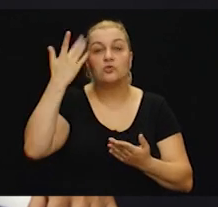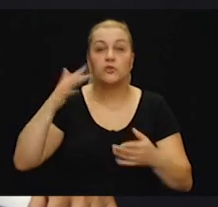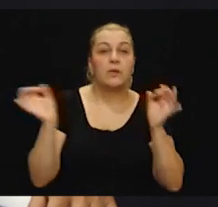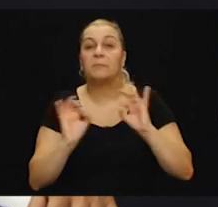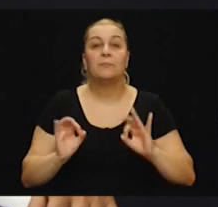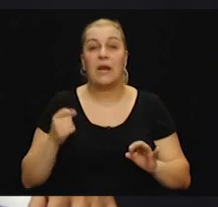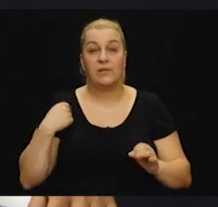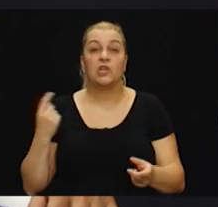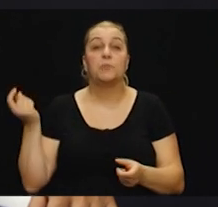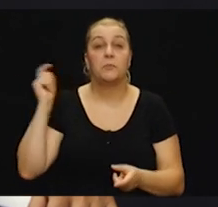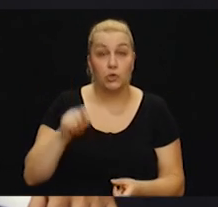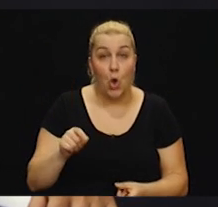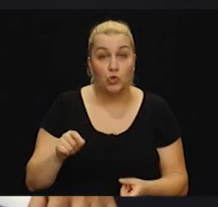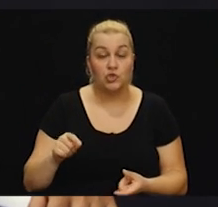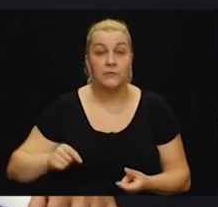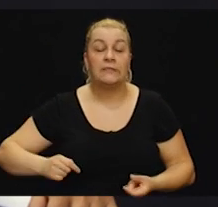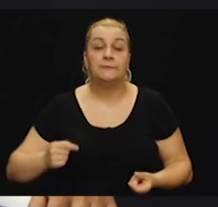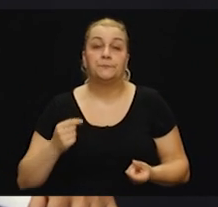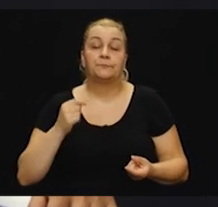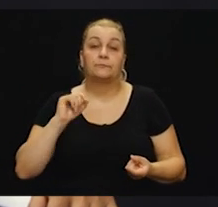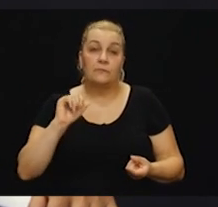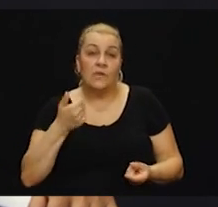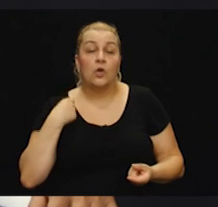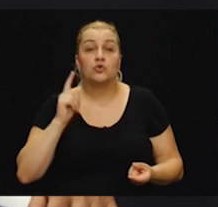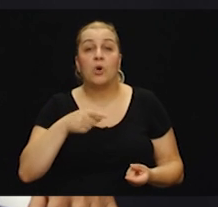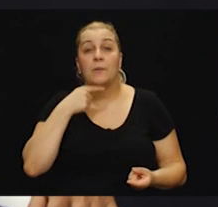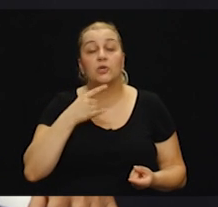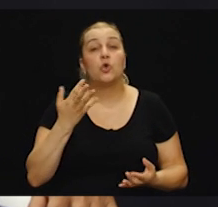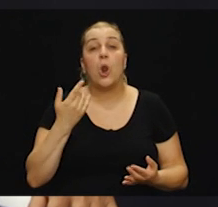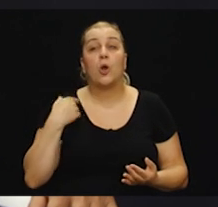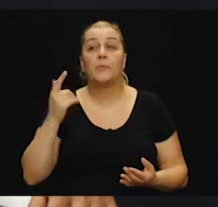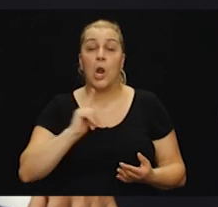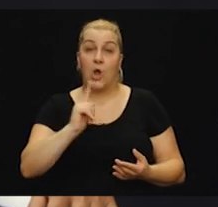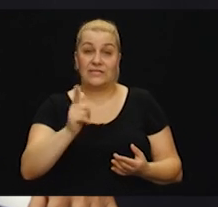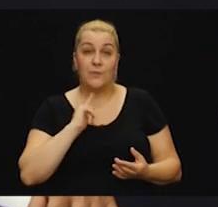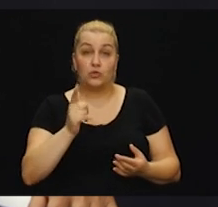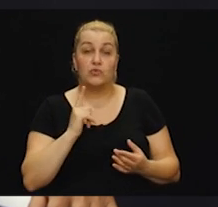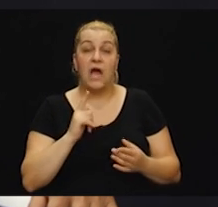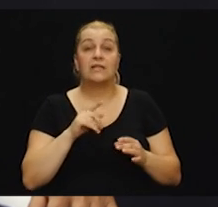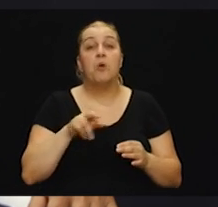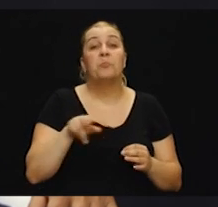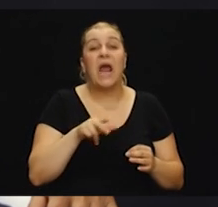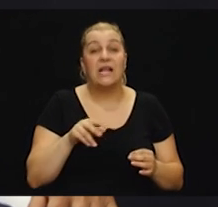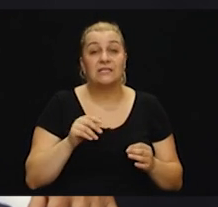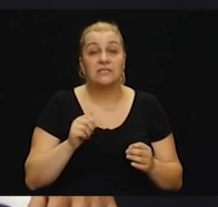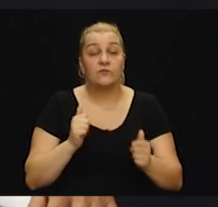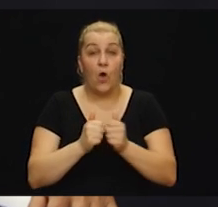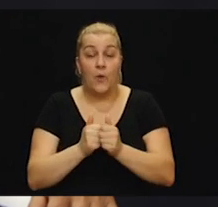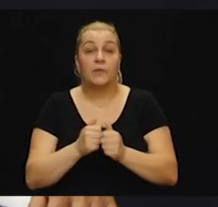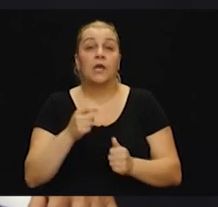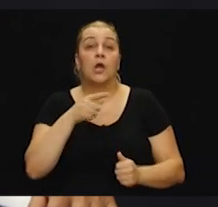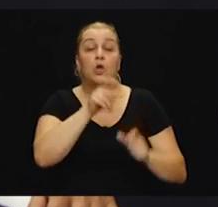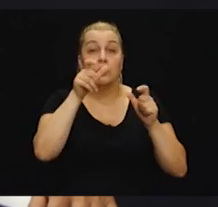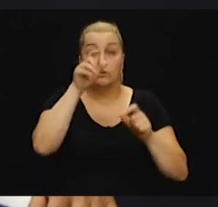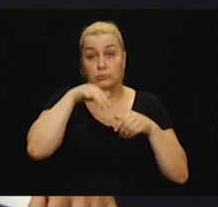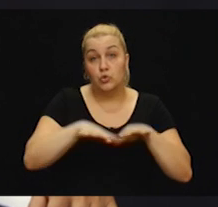svega neke stvari, koliko je to između nas bilo, bratstva i toga svega skupa ljudi koji su bili iz padobranskog voda